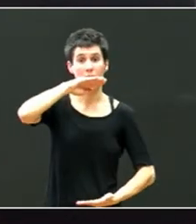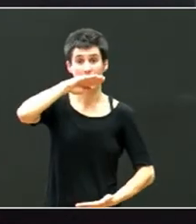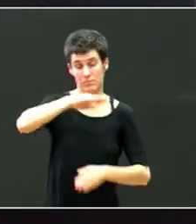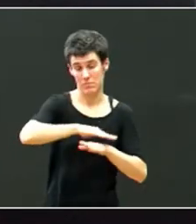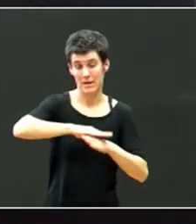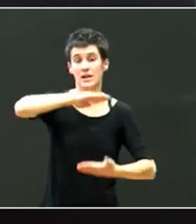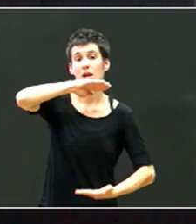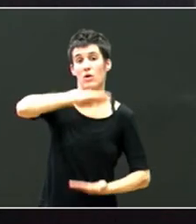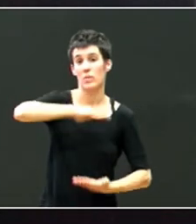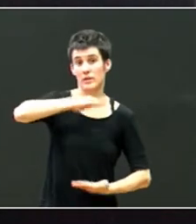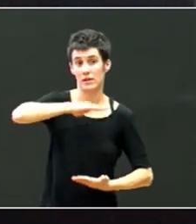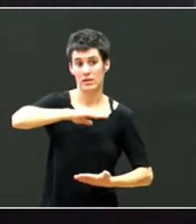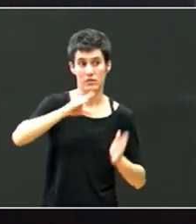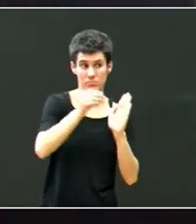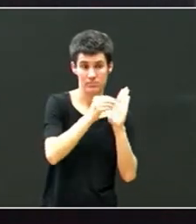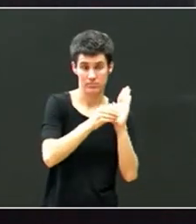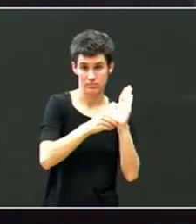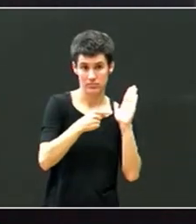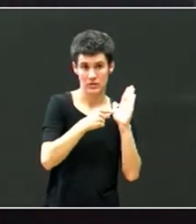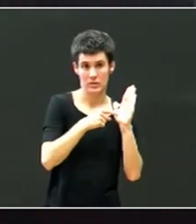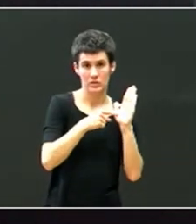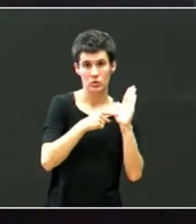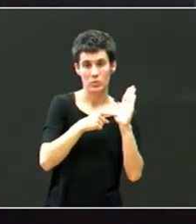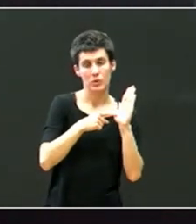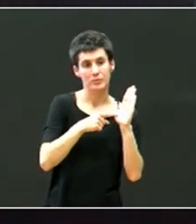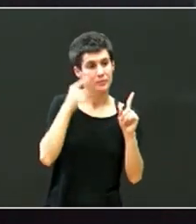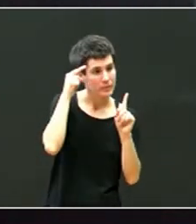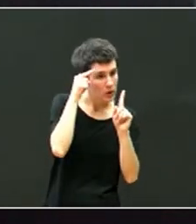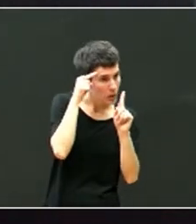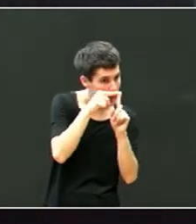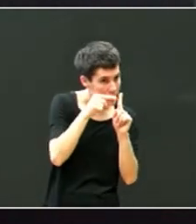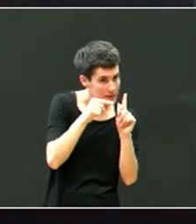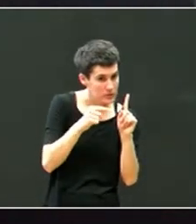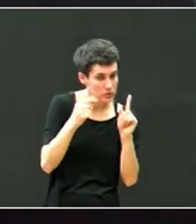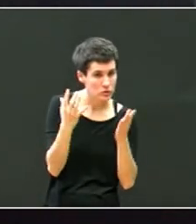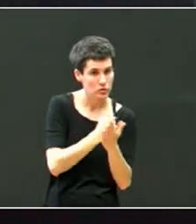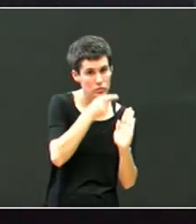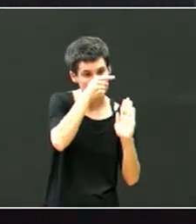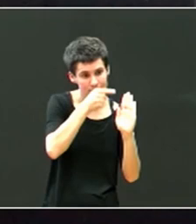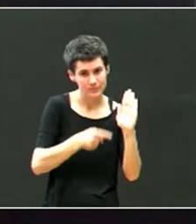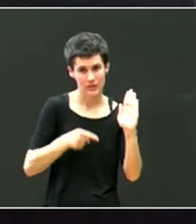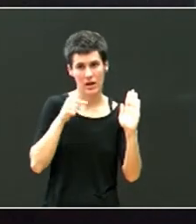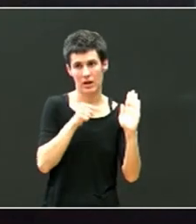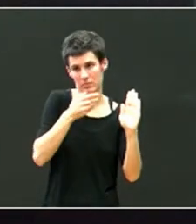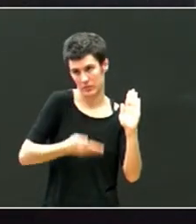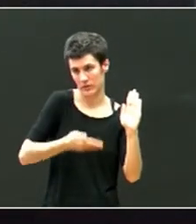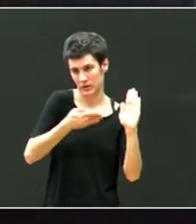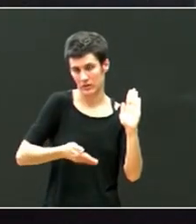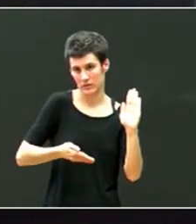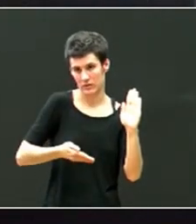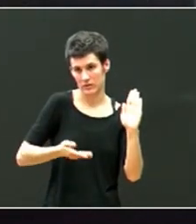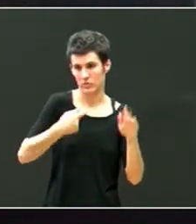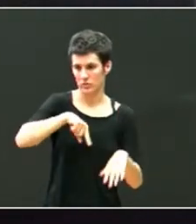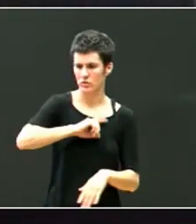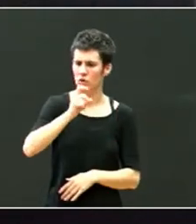zeharkako, elburu hoiek, eta kompetentziak, horre izartu behar dira, eta horre dira, nor garen,